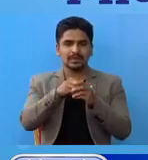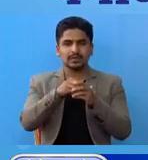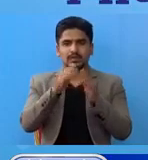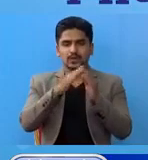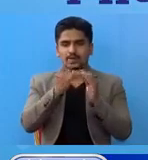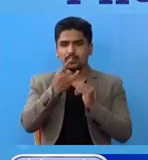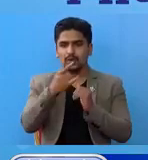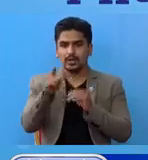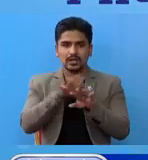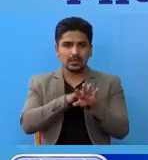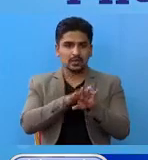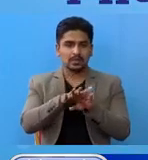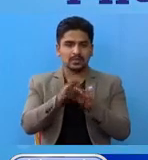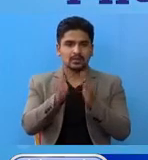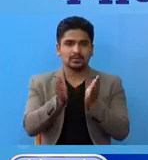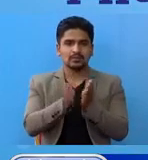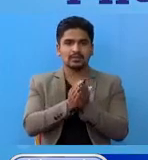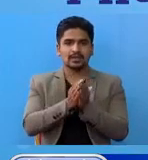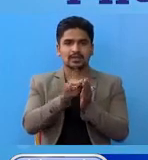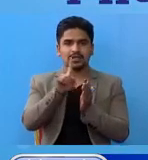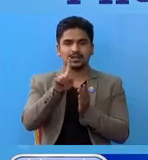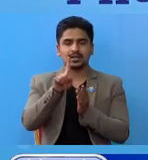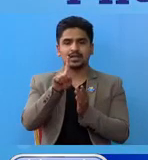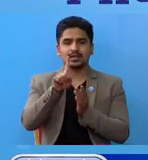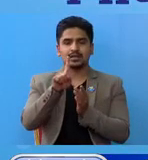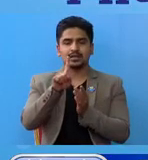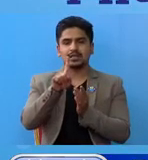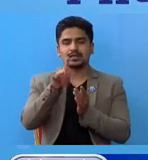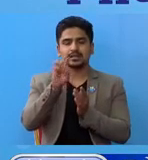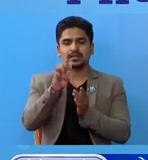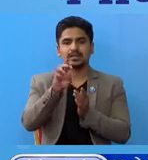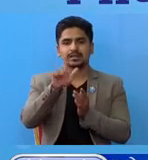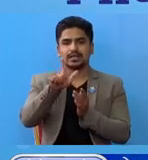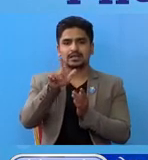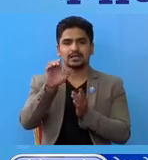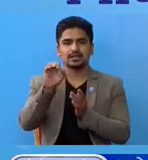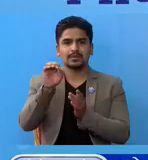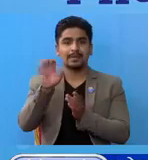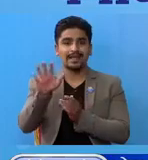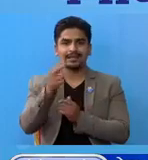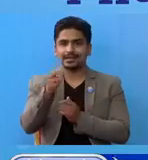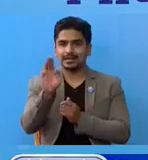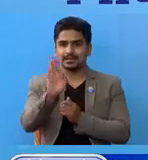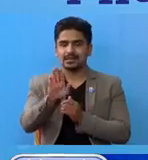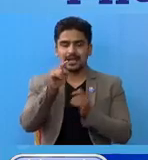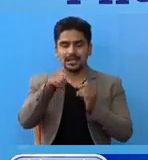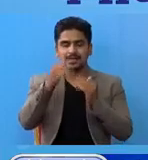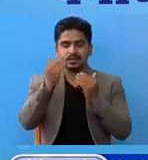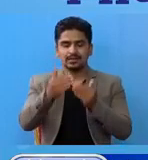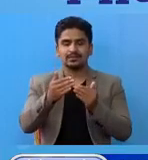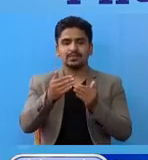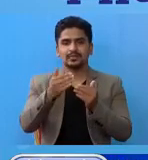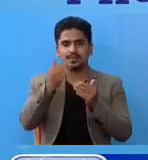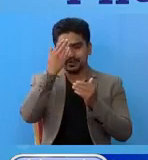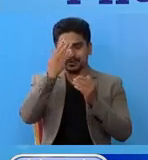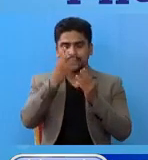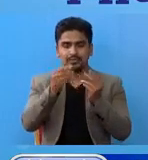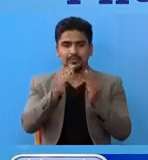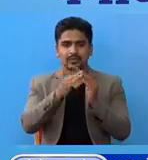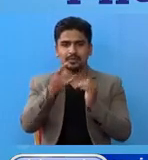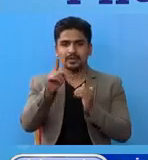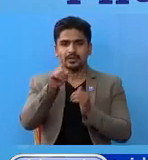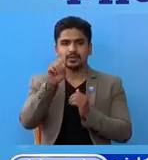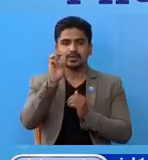डिश्चाज हुनू उने अरूमां जम्मां 1,605 जना उनुँँँच रा आजसम्मां डिश्चाज हुनू उने जम्मां